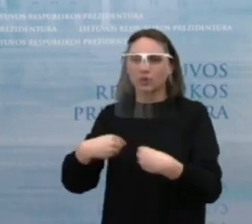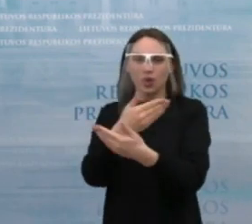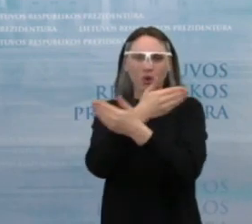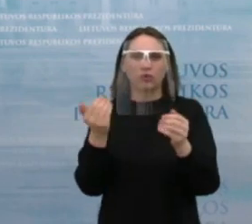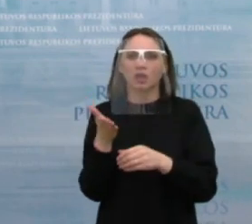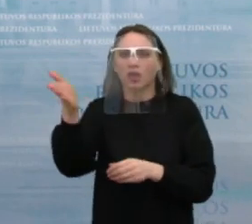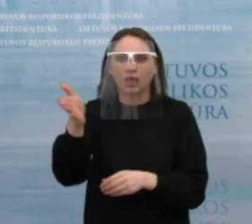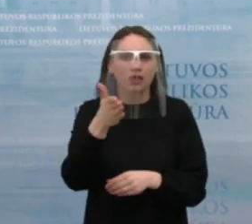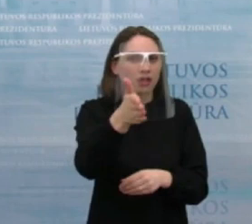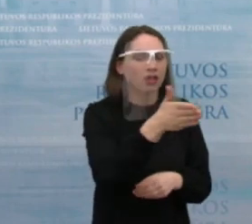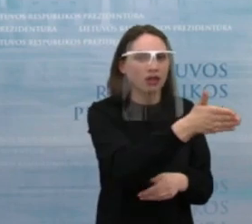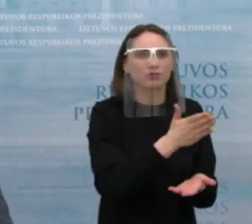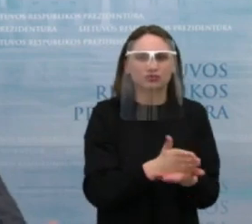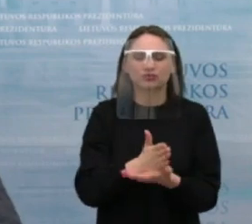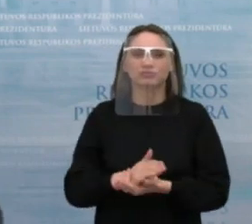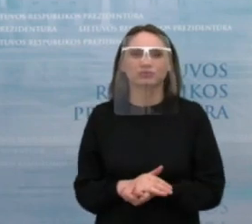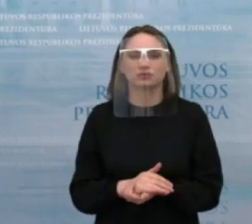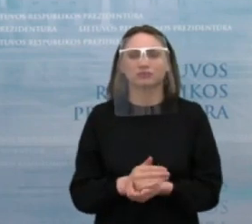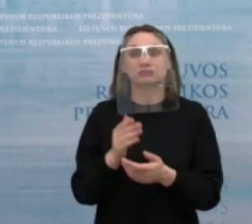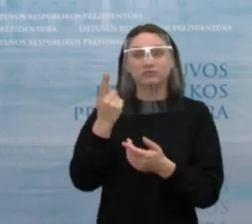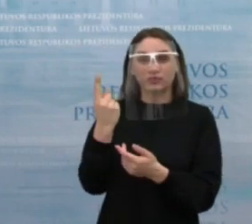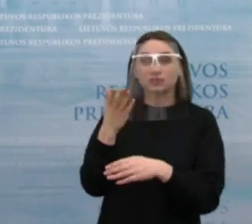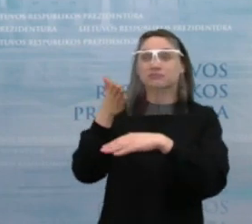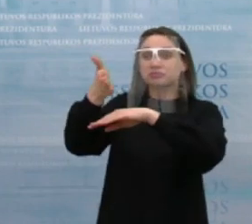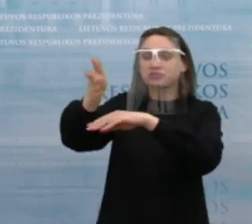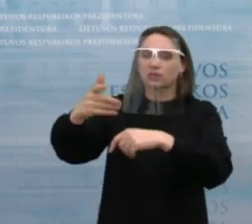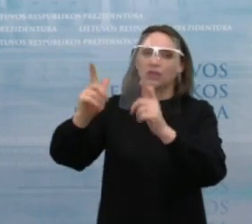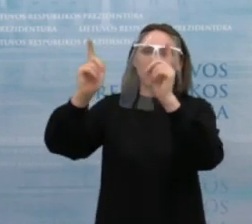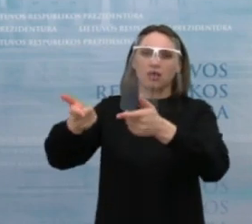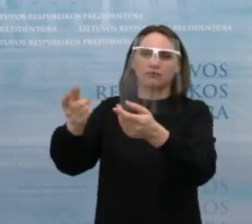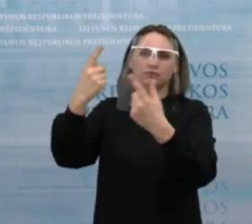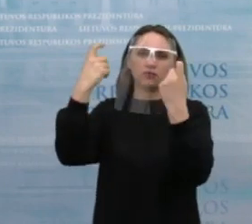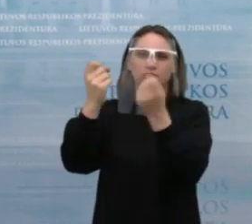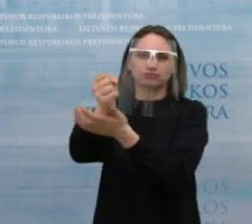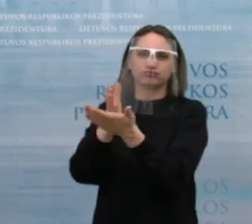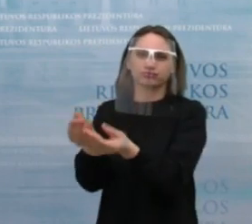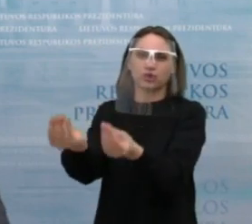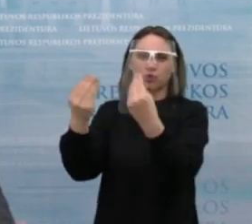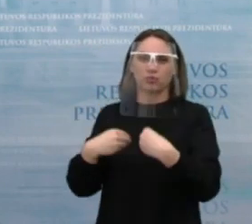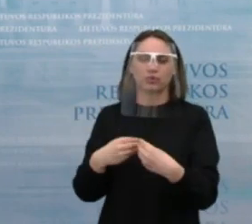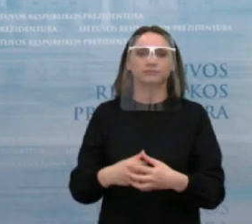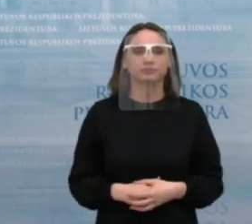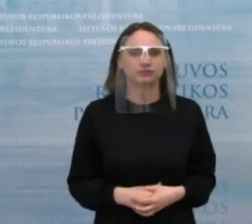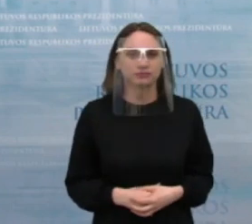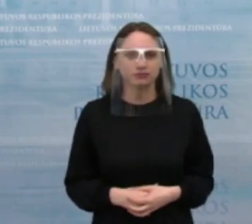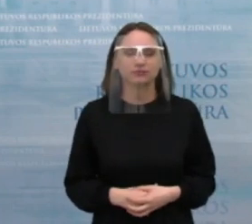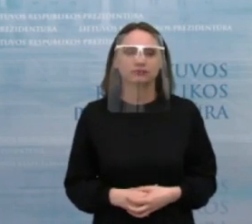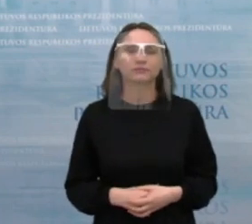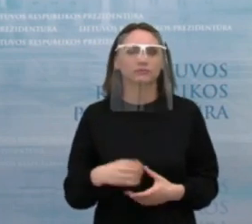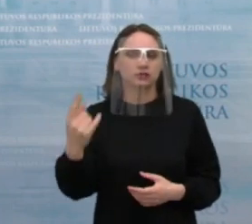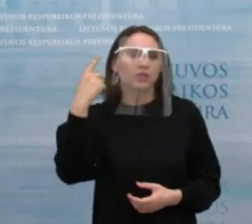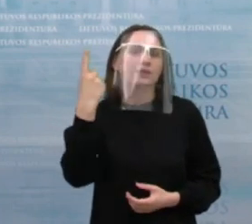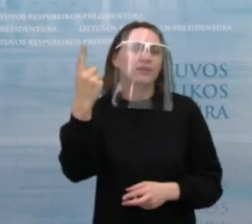įvairias pagalbos priemonės, kurios tiek padeda verslui, tiek ir skatina įkurti naujas darbo vietas. Tai tokio vieno langelio